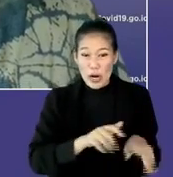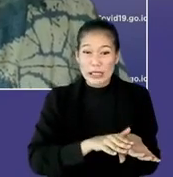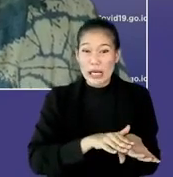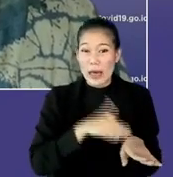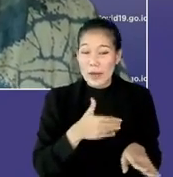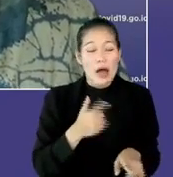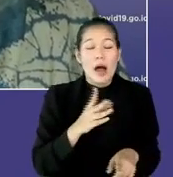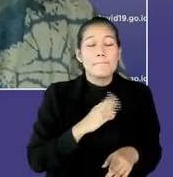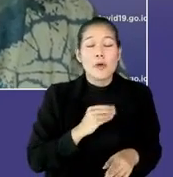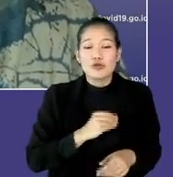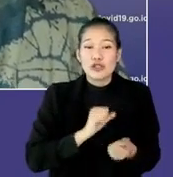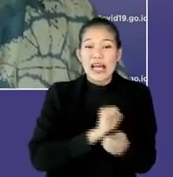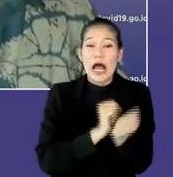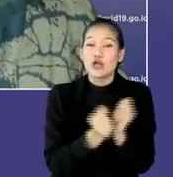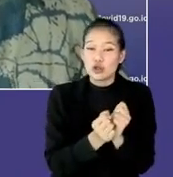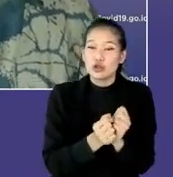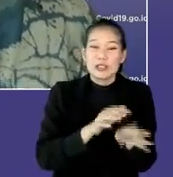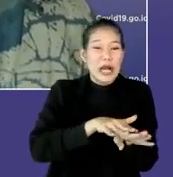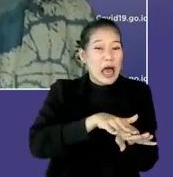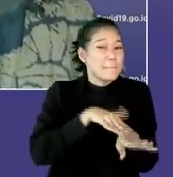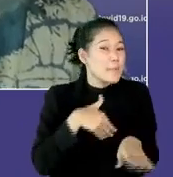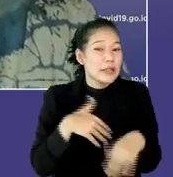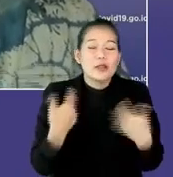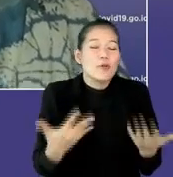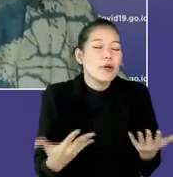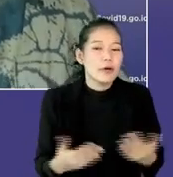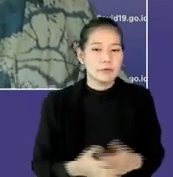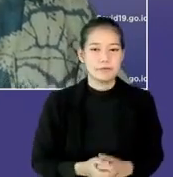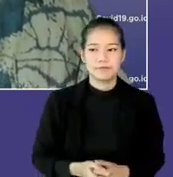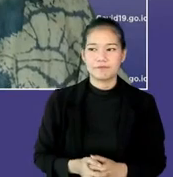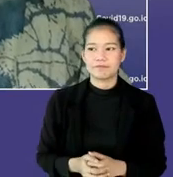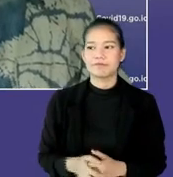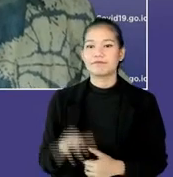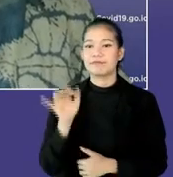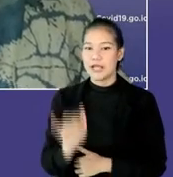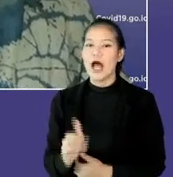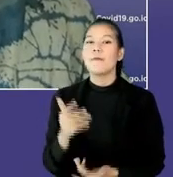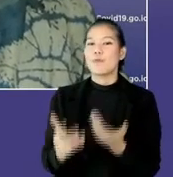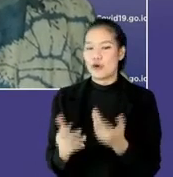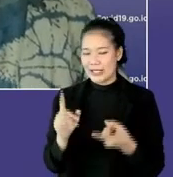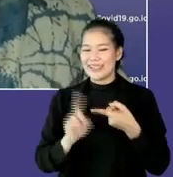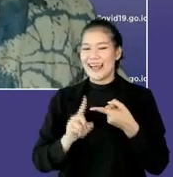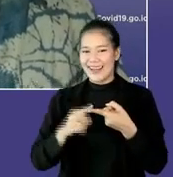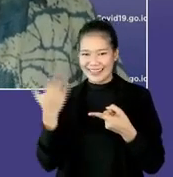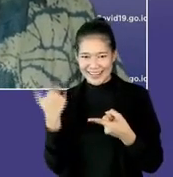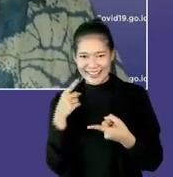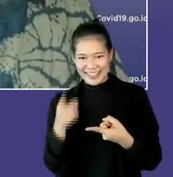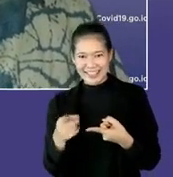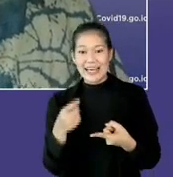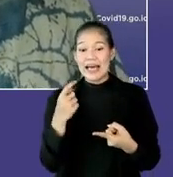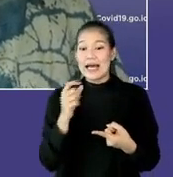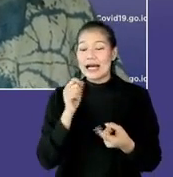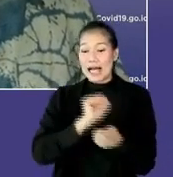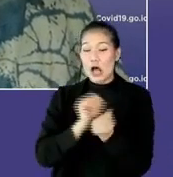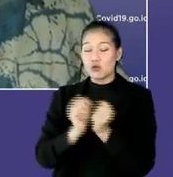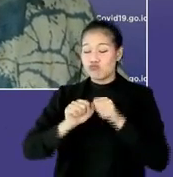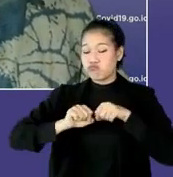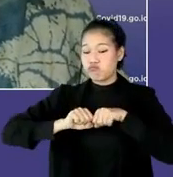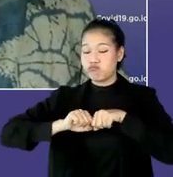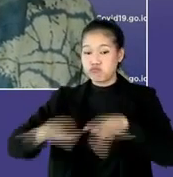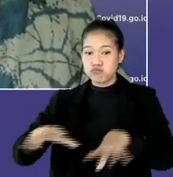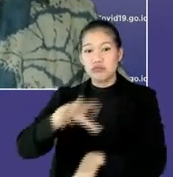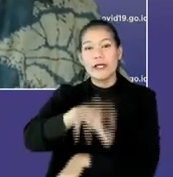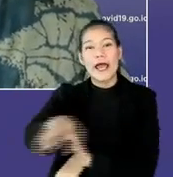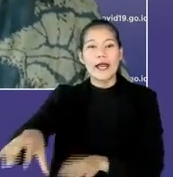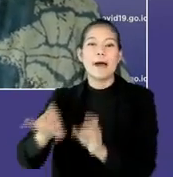maksudnya gelombangnya tuh agak telat sampai ke merekanya atau bagaimana? Ya, bisa jadi pertama tadi, kecepatan kasus penularan di